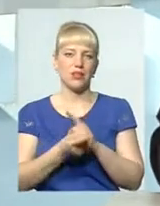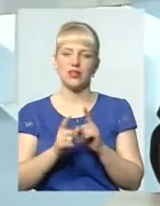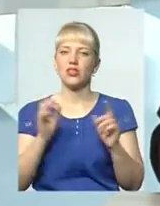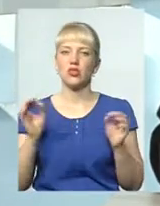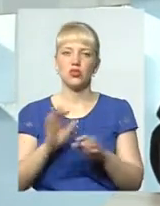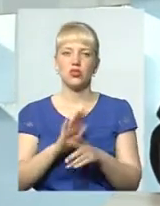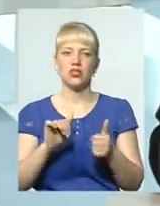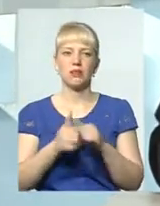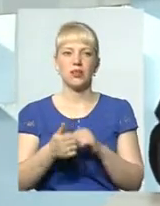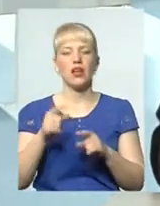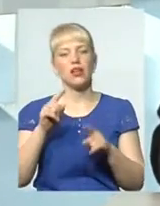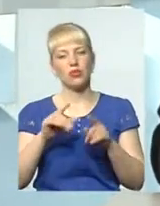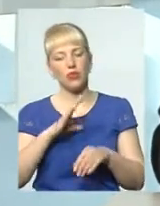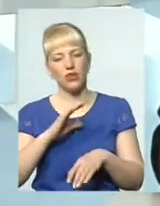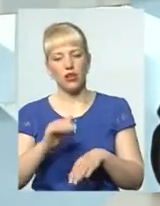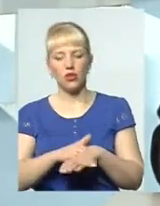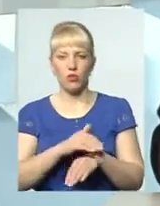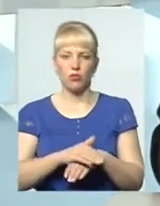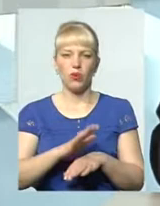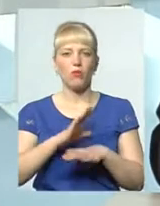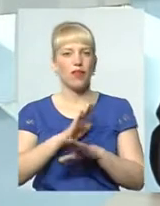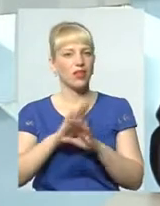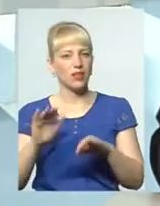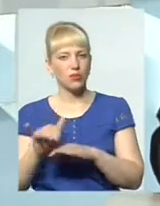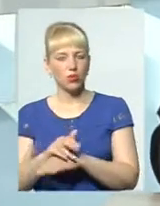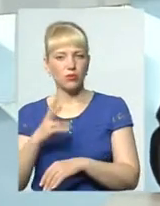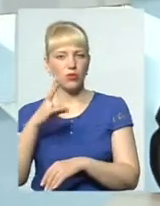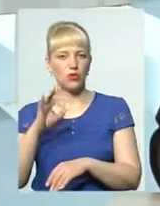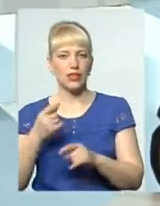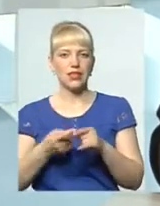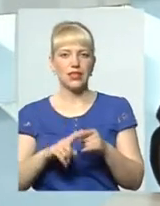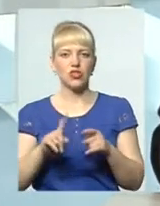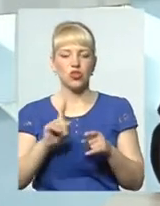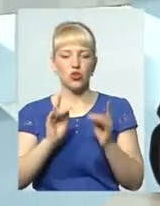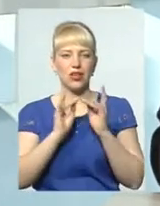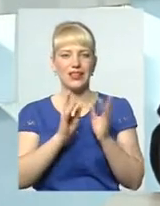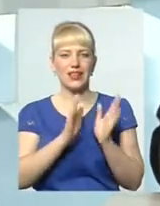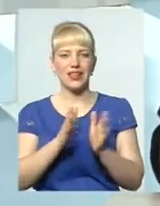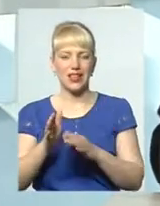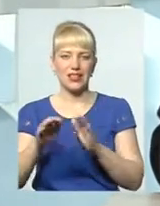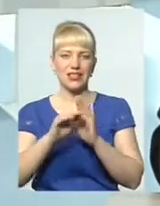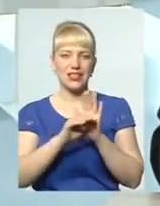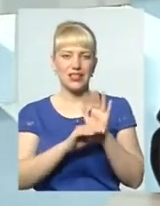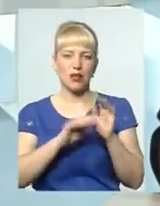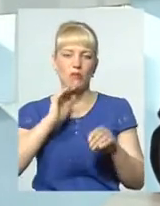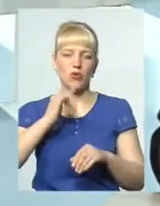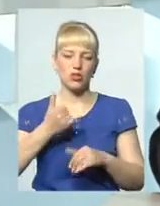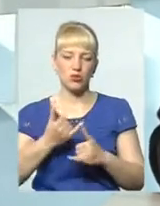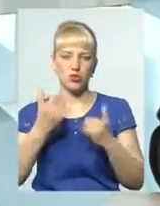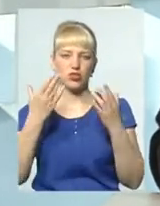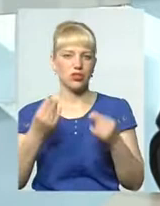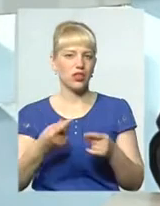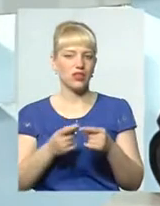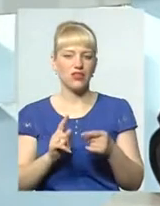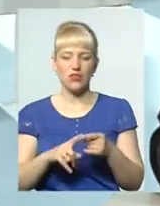буває інколи доброю, інколи не зовсім доброю. Але те, що інтернатна система на сьогоднішній день себе вичерпала, це